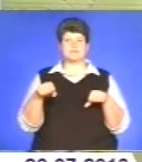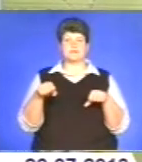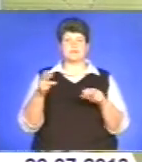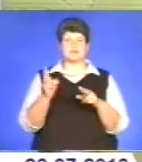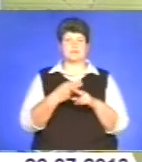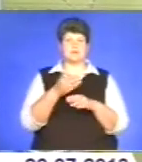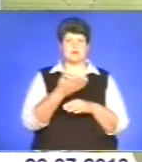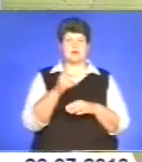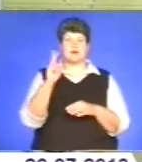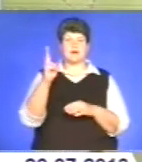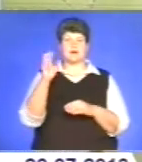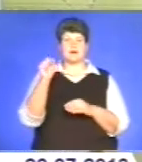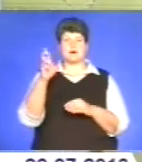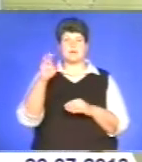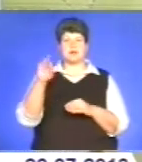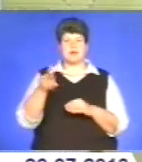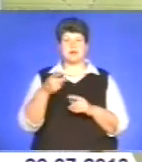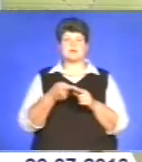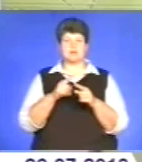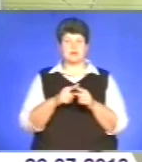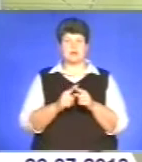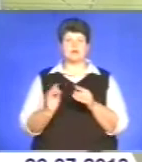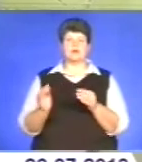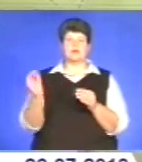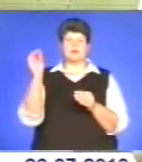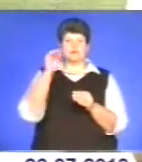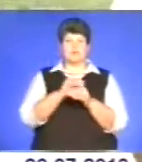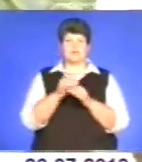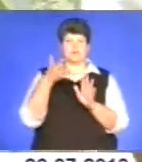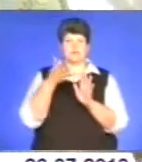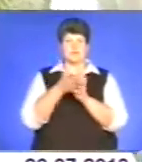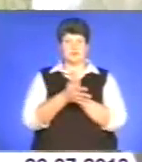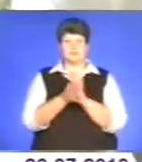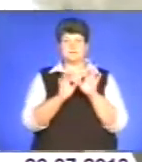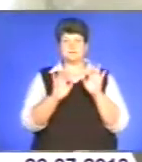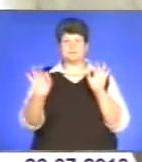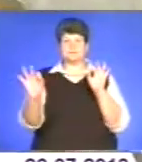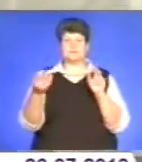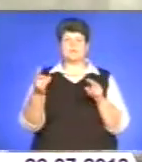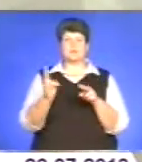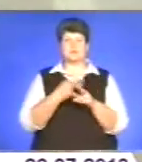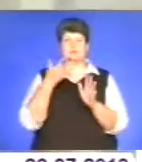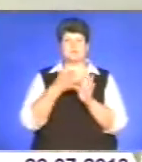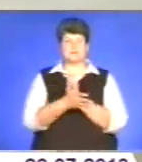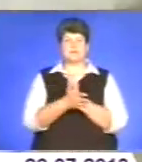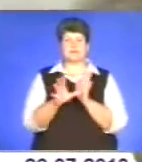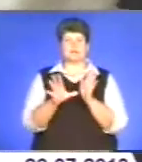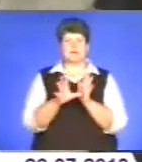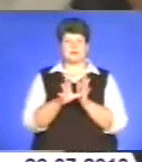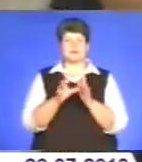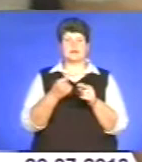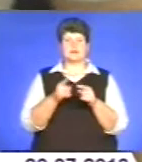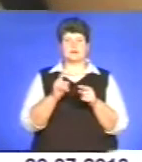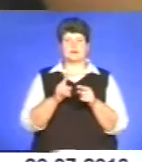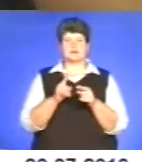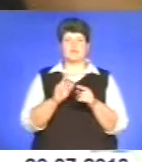кабеля, тому що це теж додаткові витрати на прокладання, без витрат електроенергії. Тобто це автономна система, виробник дає